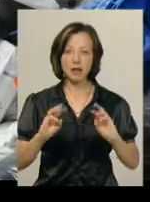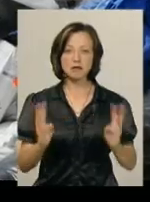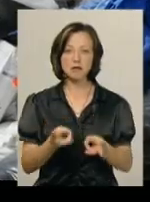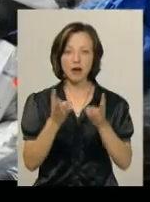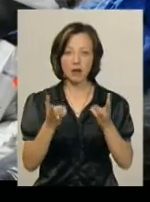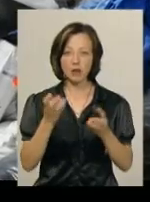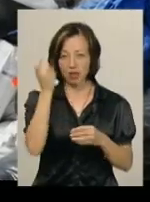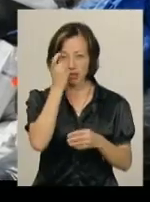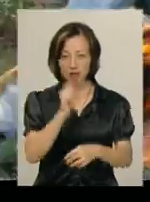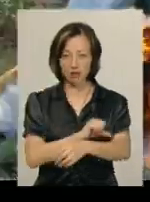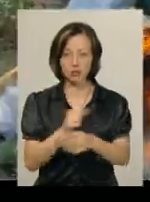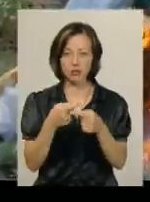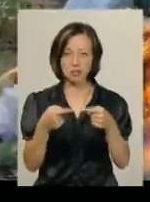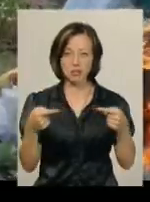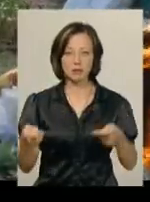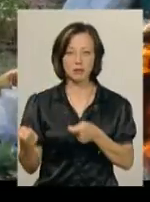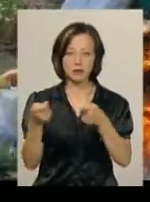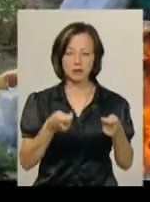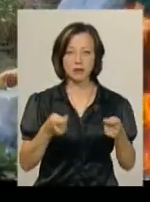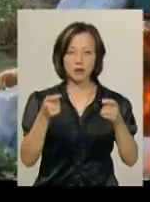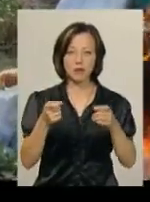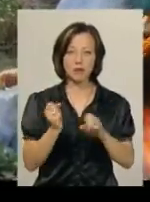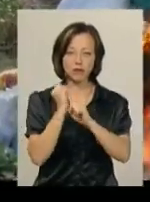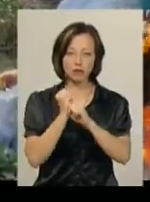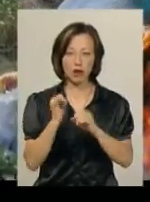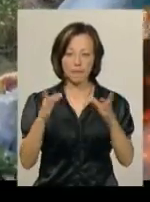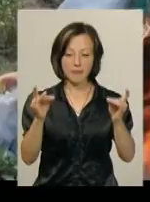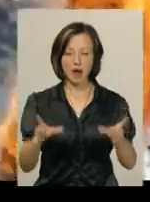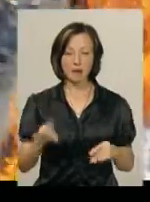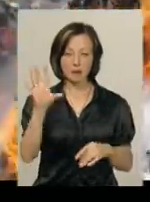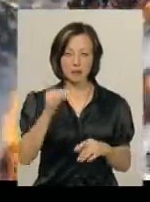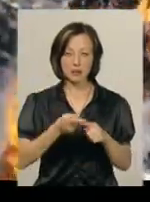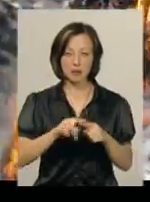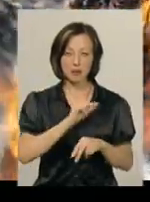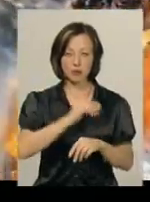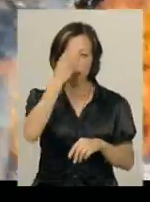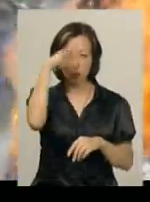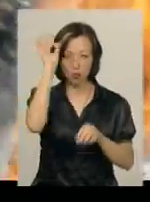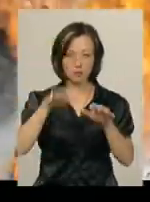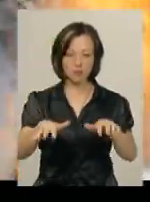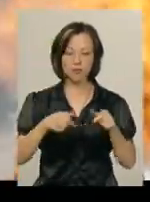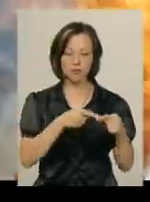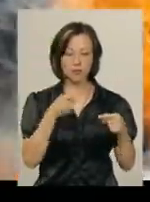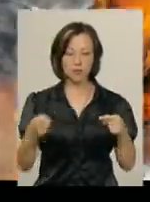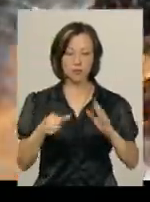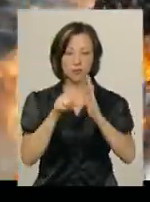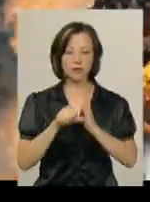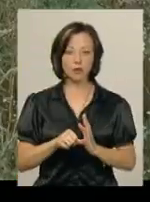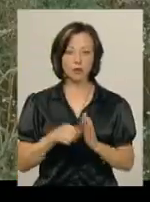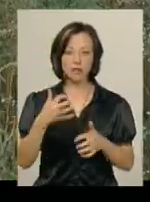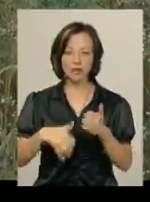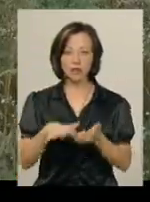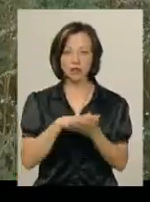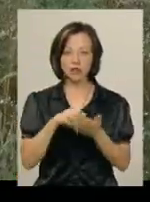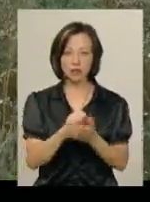наркотичні засоби. Їх привезли сюди у мішках та пакетах. Усе це працівники поліції вилучили впродовж півроку. Серед